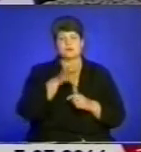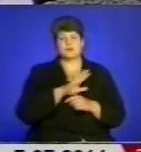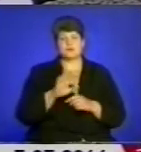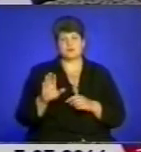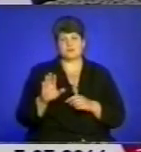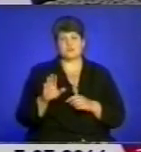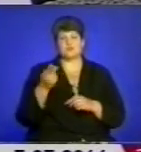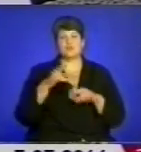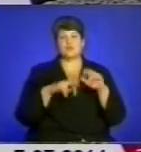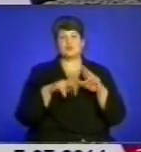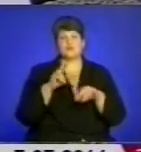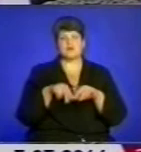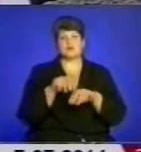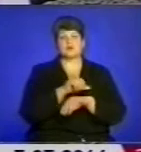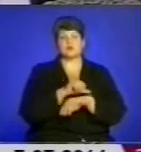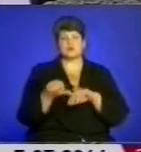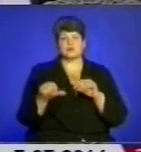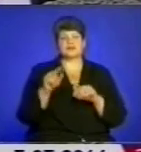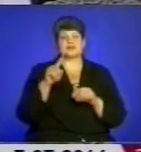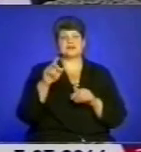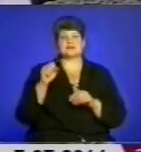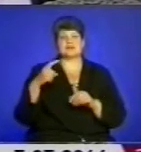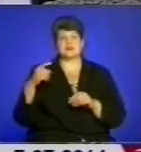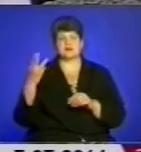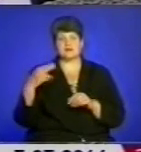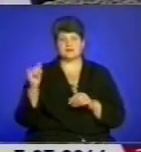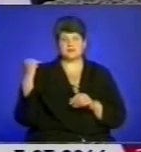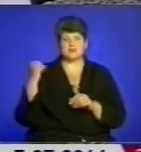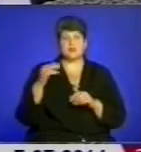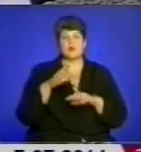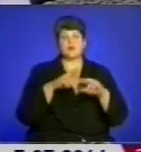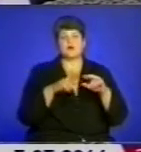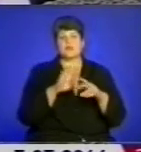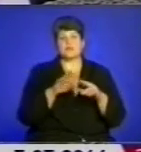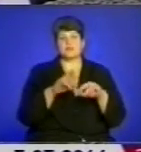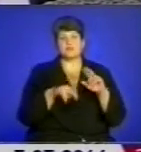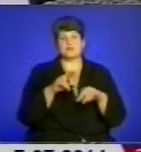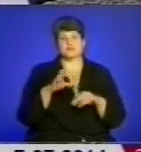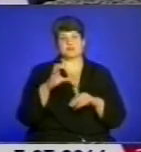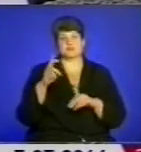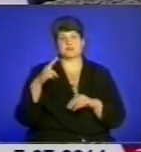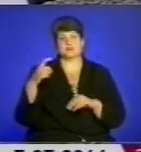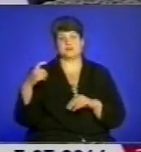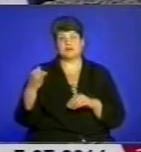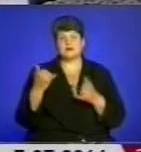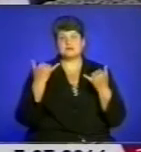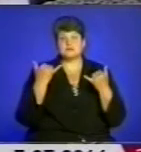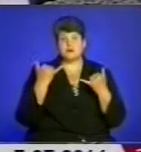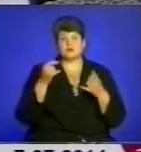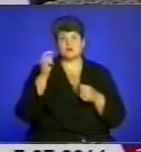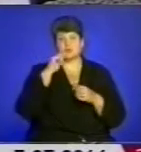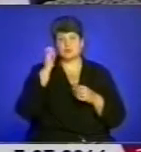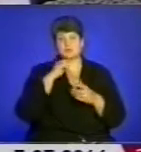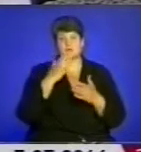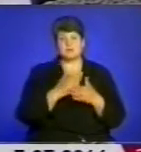будували кордони на Заході, не будували кордони на Сході. І зараз, коли Україна постала перед величезною